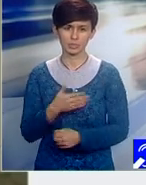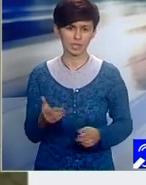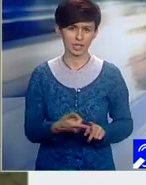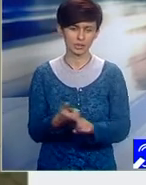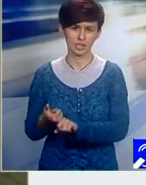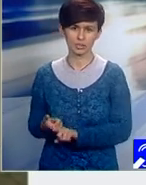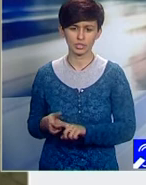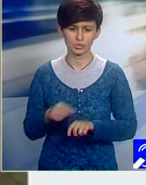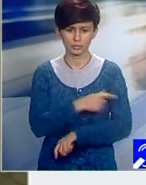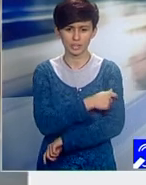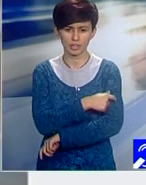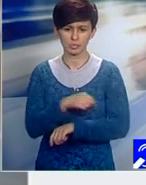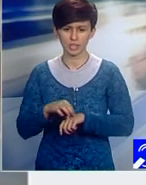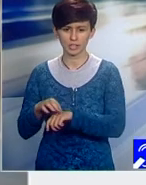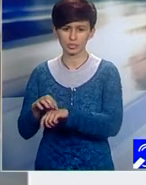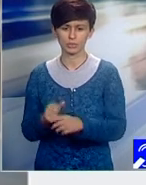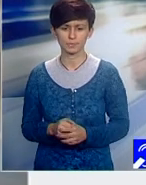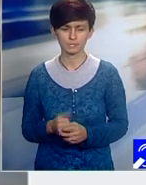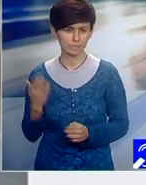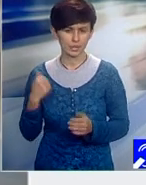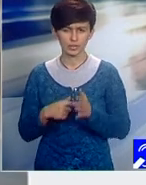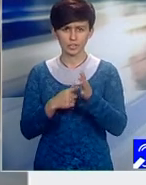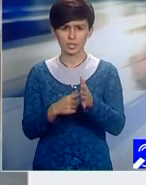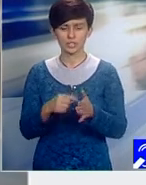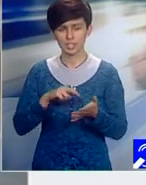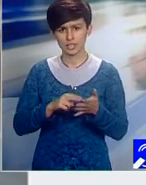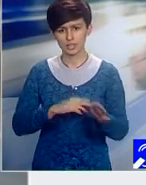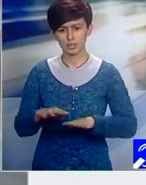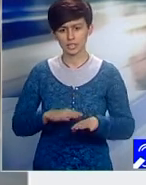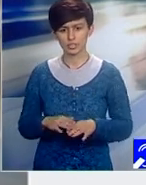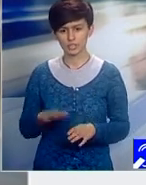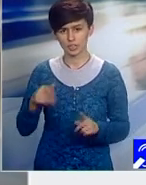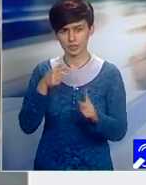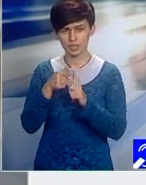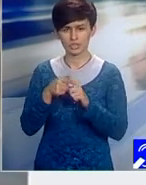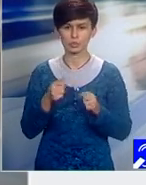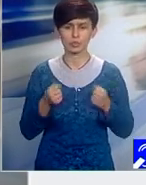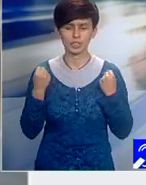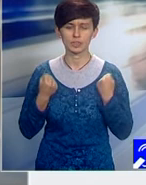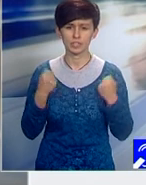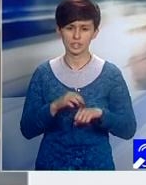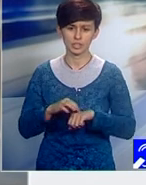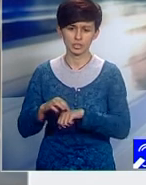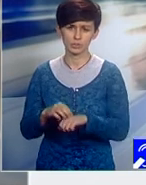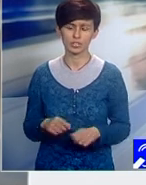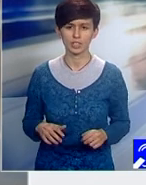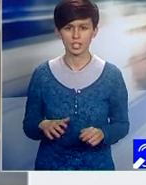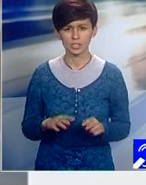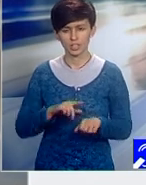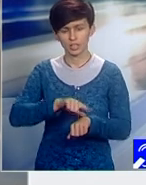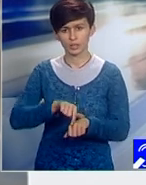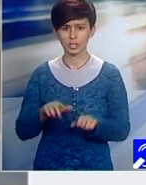conduc. În proiect a fost prevăzut expres că managerul se va concentra exclusiv pe activitatea de conducere în spital între orele 8 și 16.